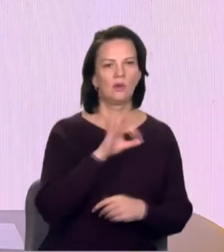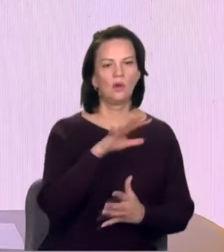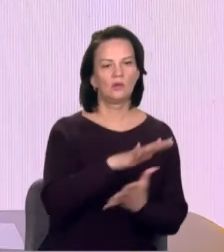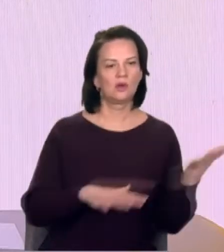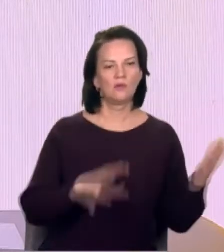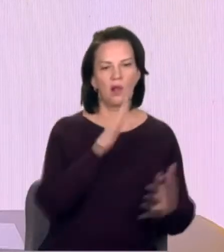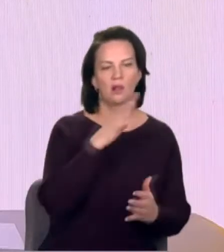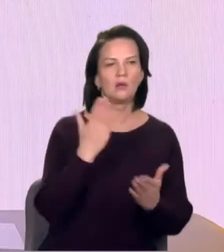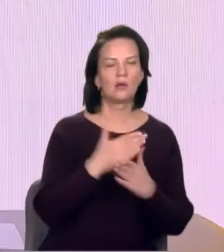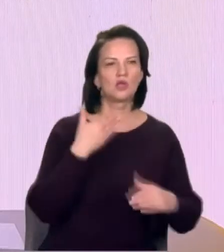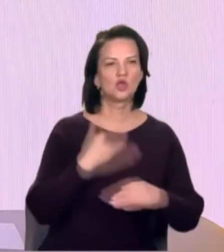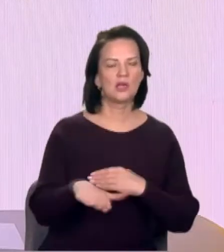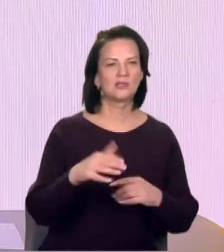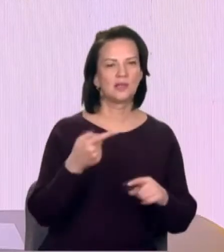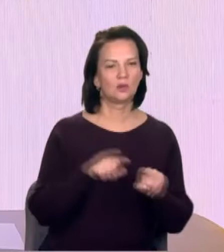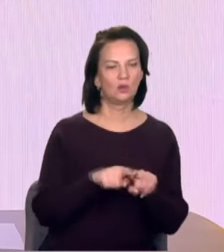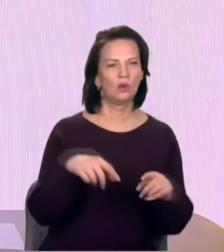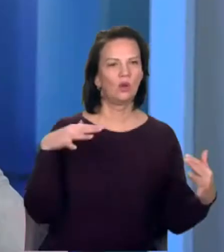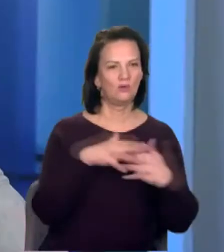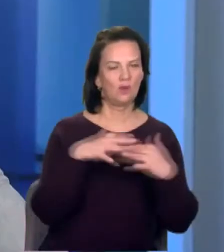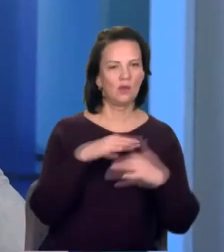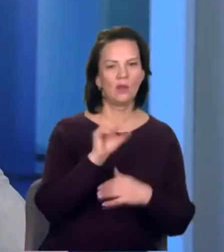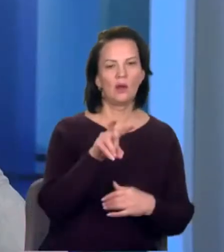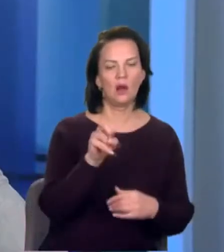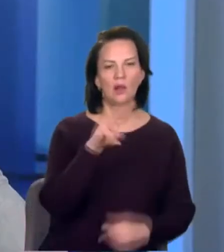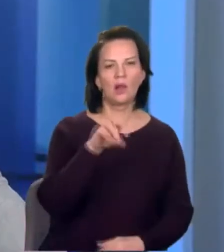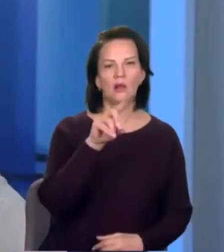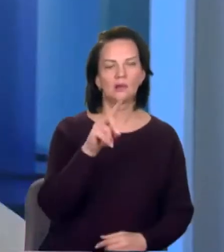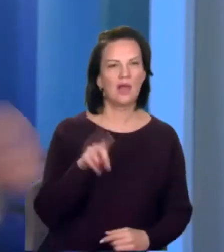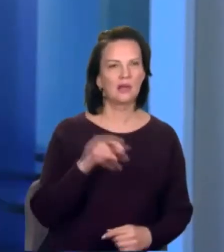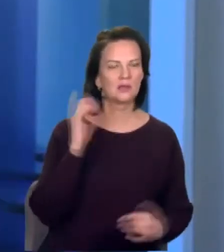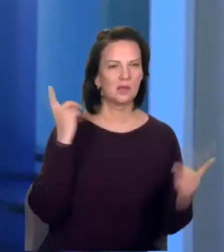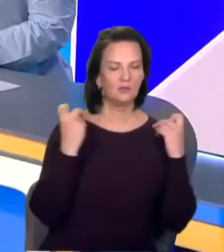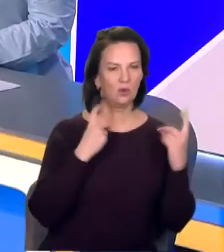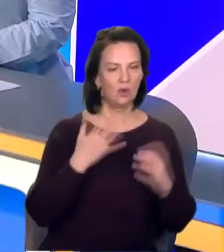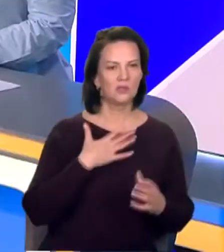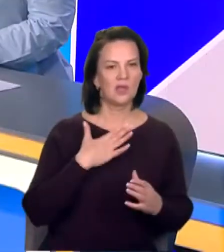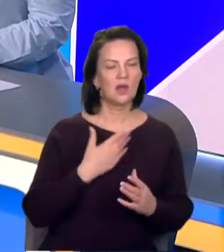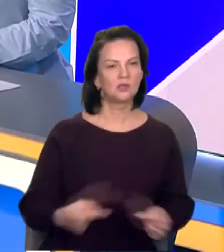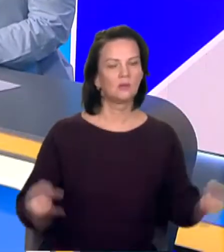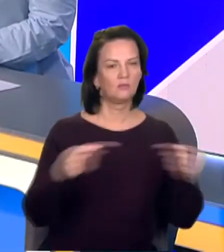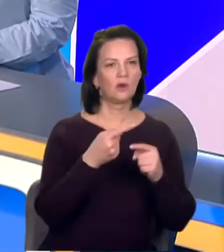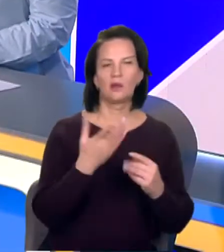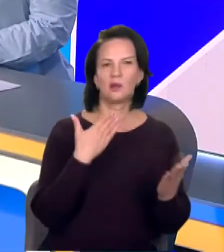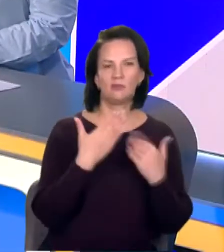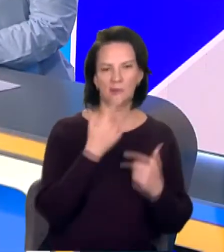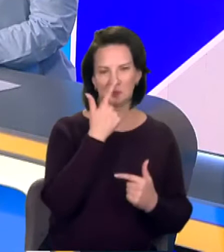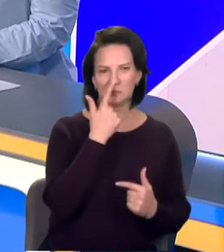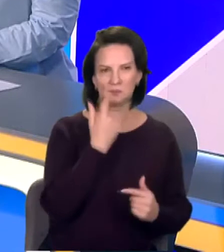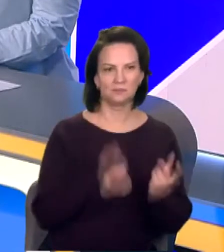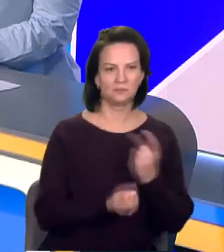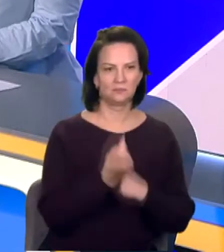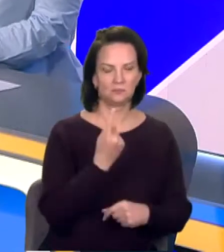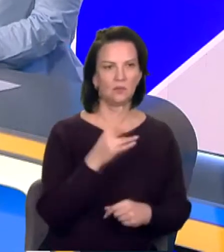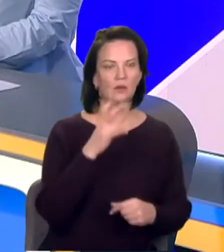Але дезінформація, за нашим визначенням, це відносно нове явище. Зважаючи на дедалі поширеніший